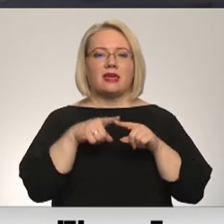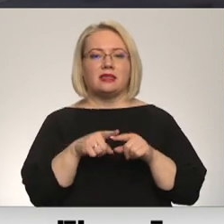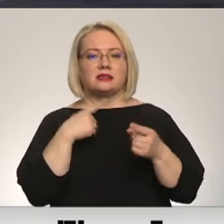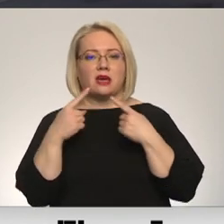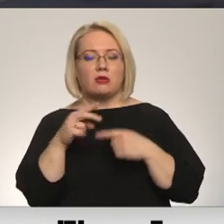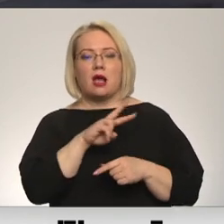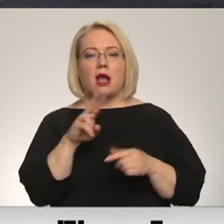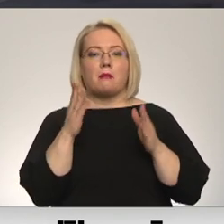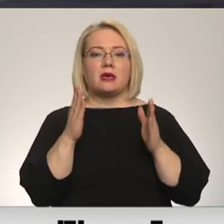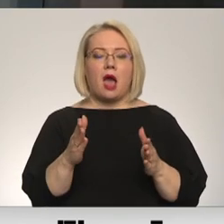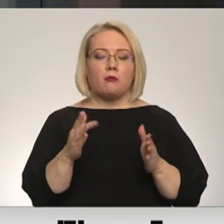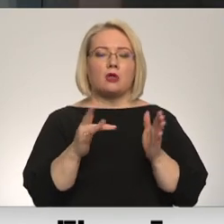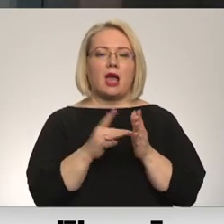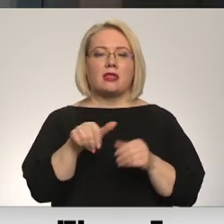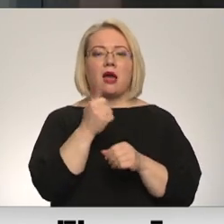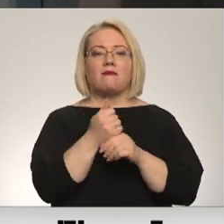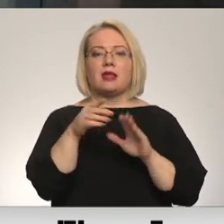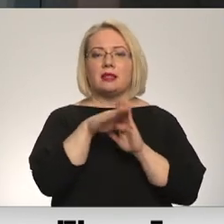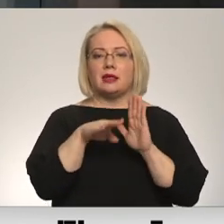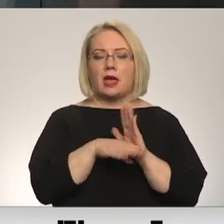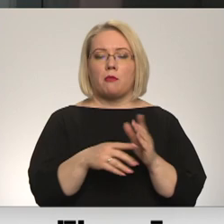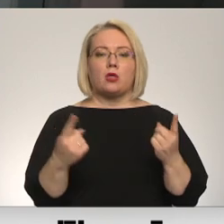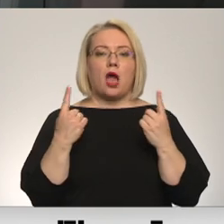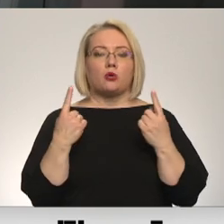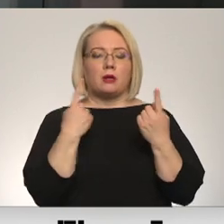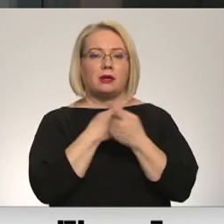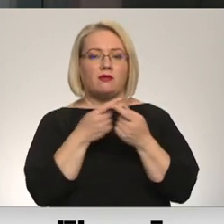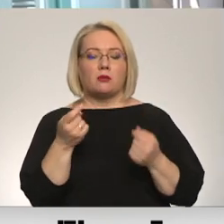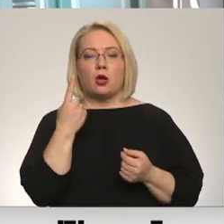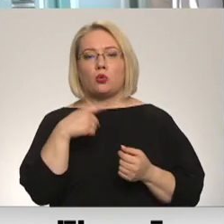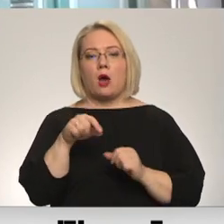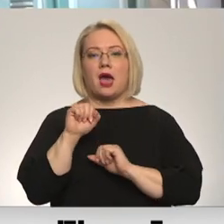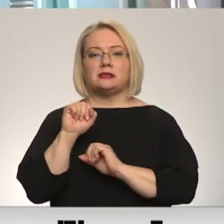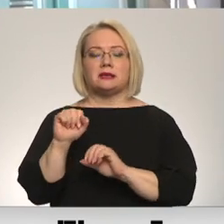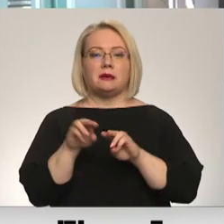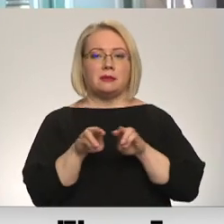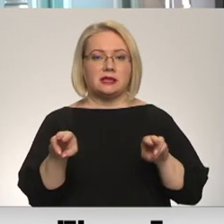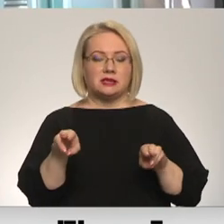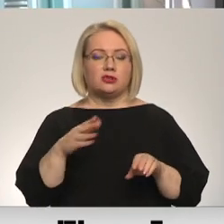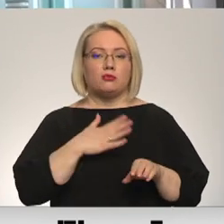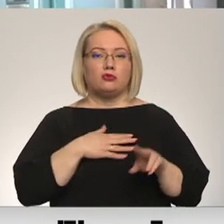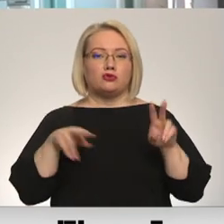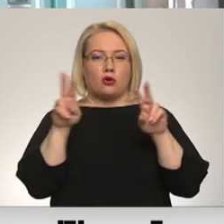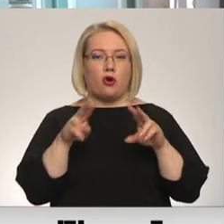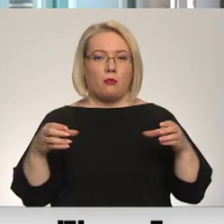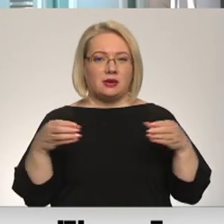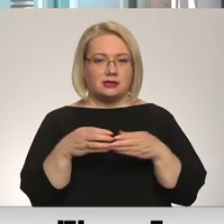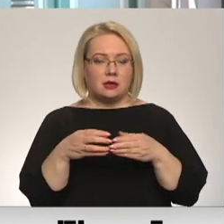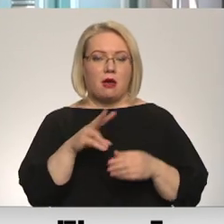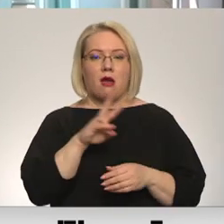un atbilstoši kādām vadlīnijām un aktuālā informācijā. To stāp arī no aizsardzības ministrijas mūsu komisijā, kas ir